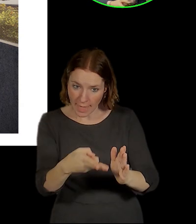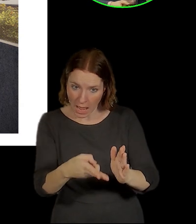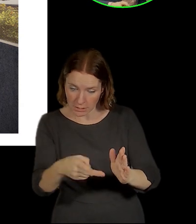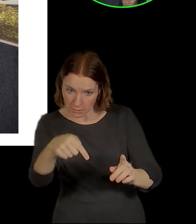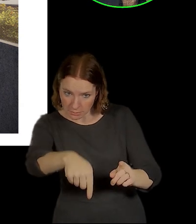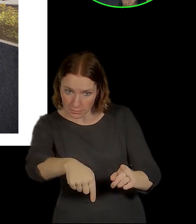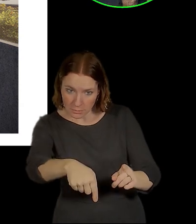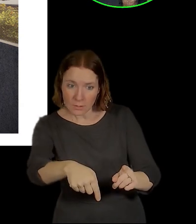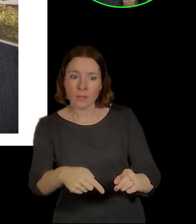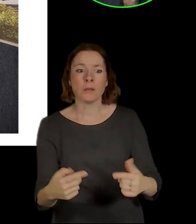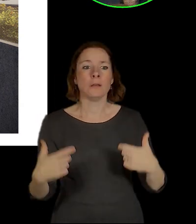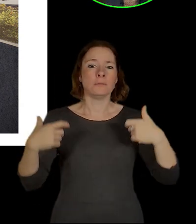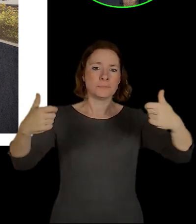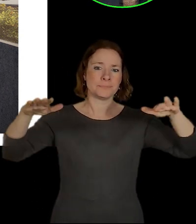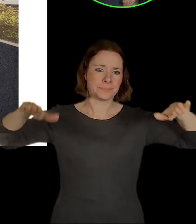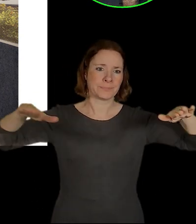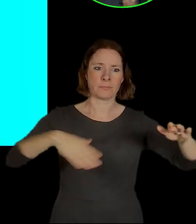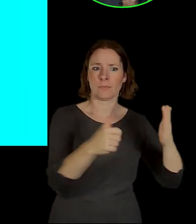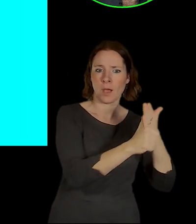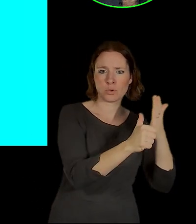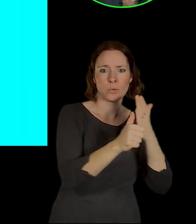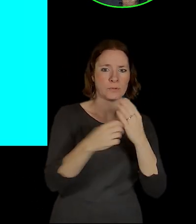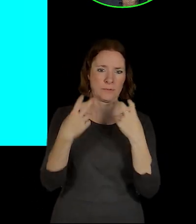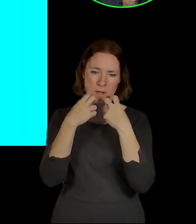MHD nahoře, auta taky nahoře.